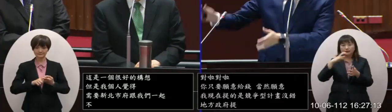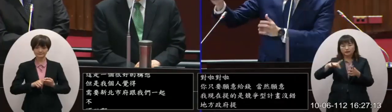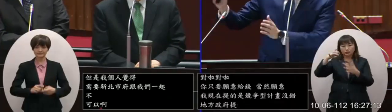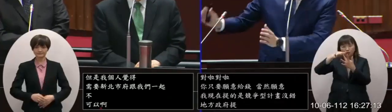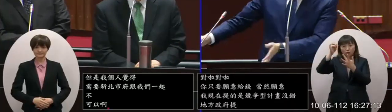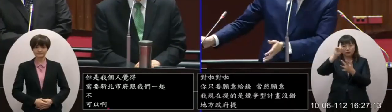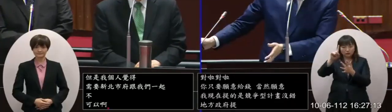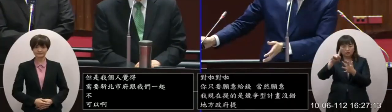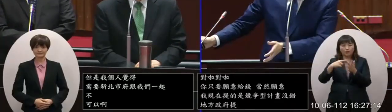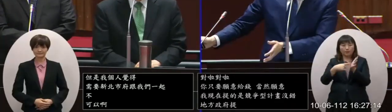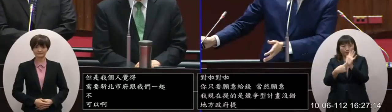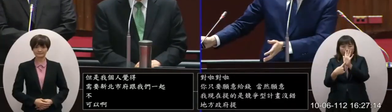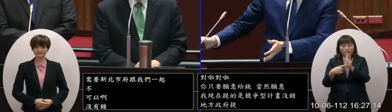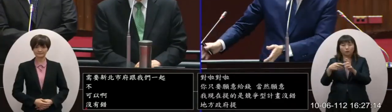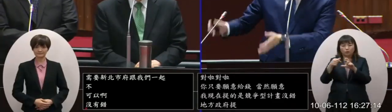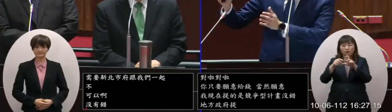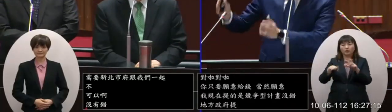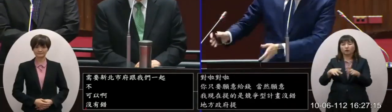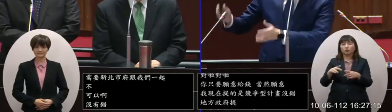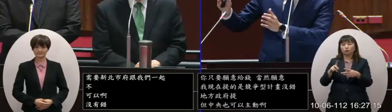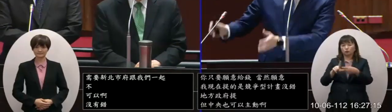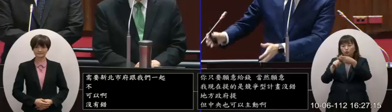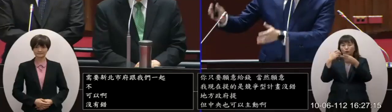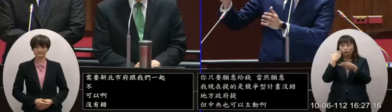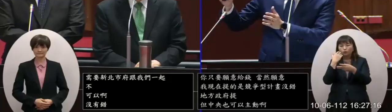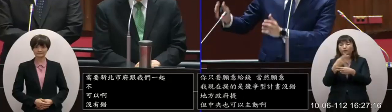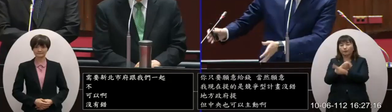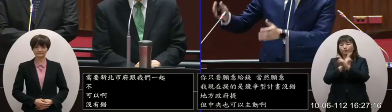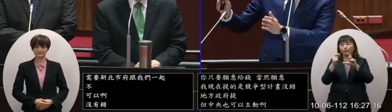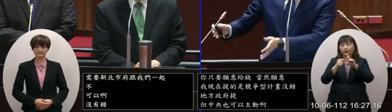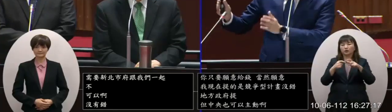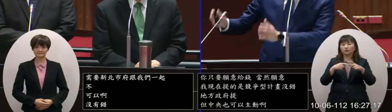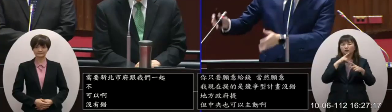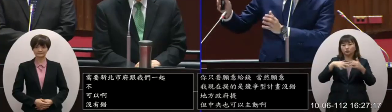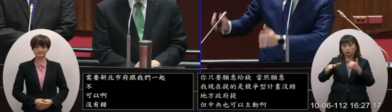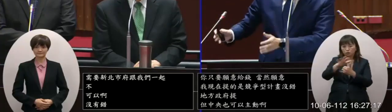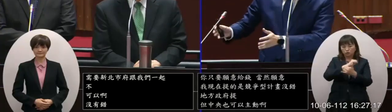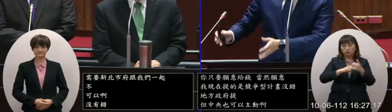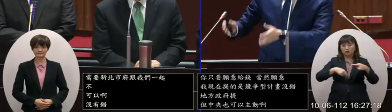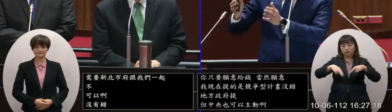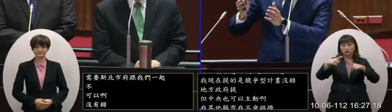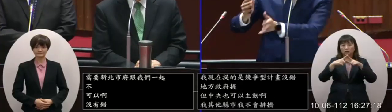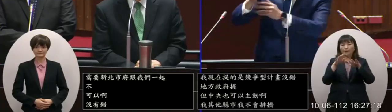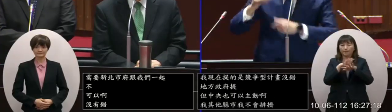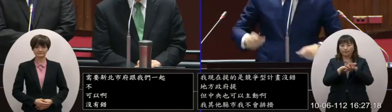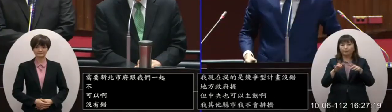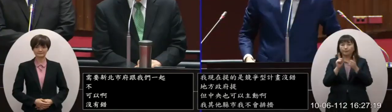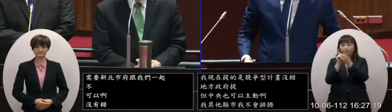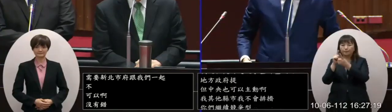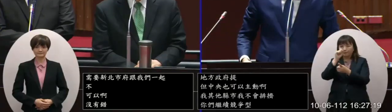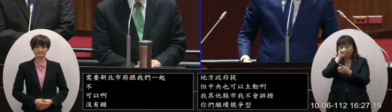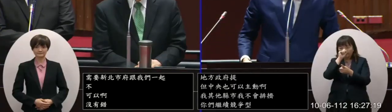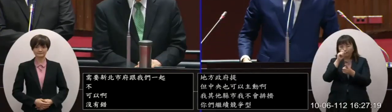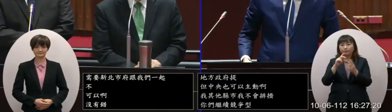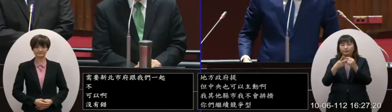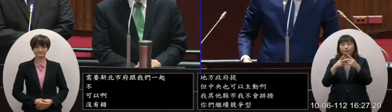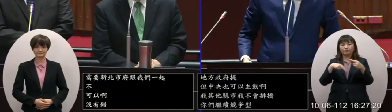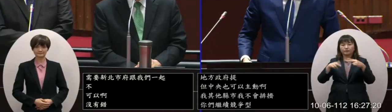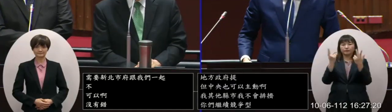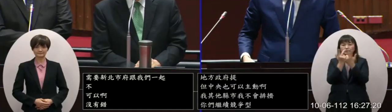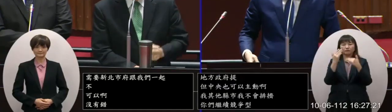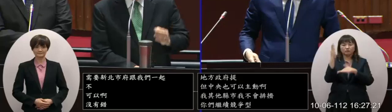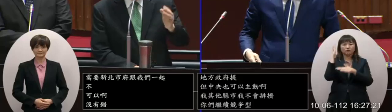一個示範區我就以板橋為主然後來做為全國友善安全的示範區我們跟新北市政府主動來談